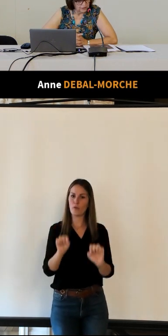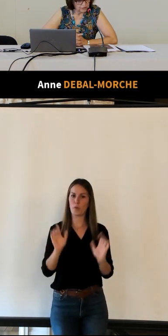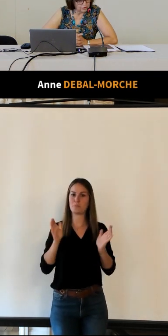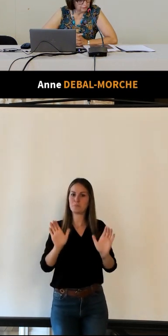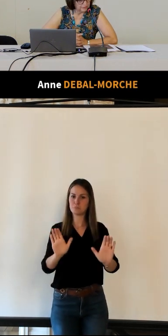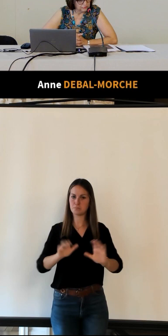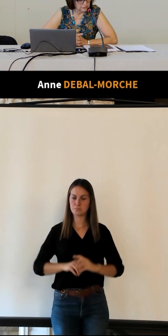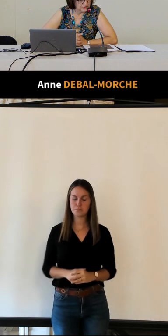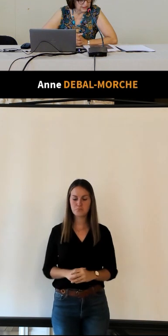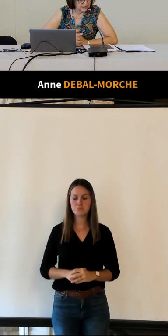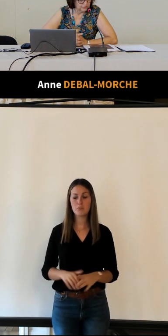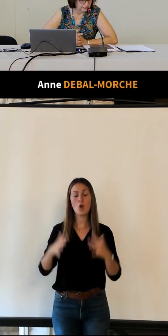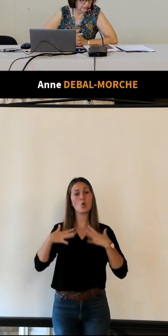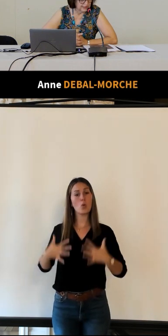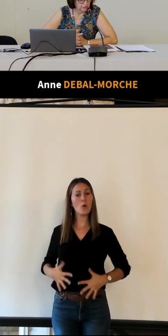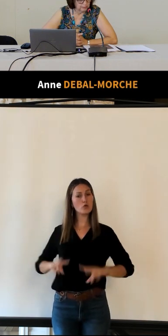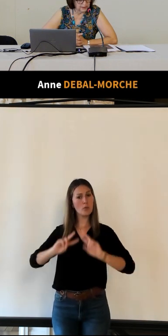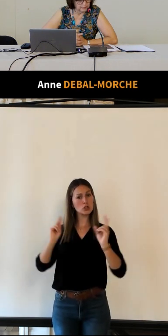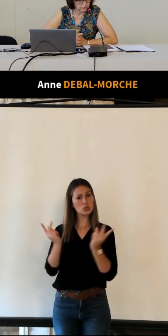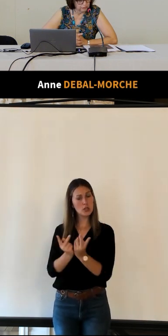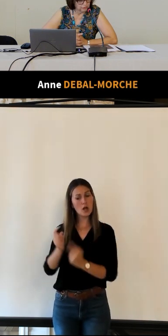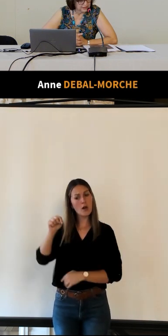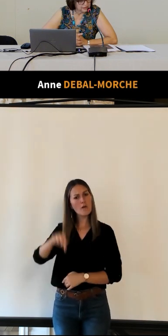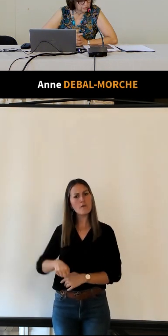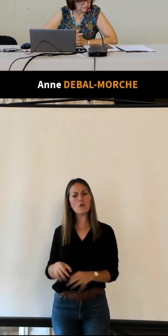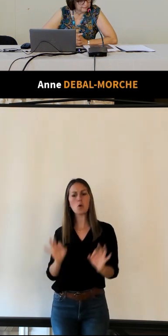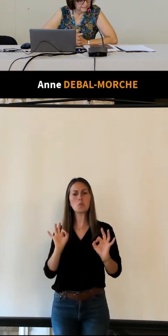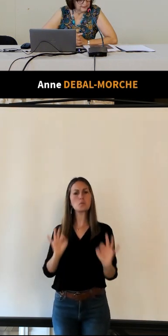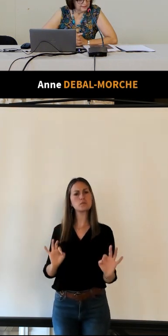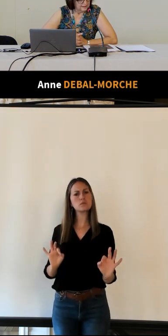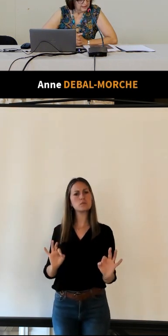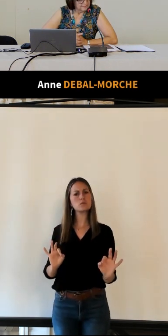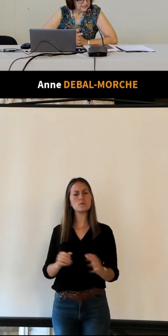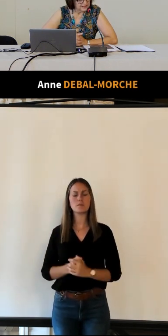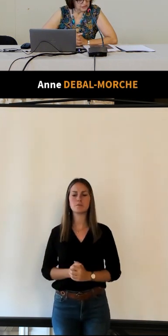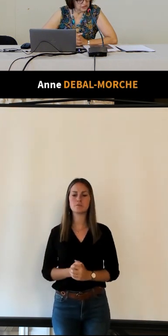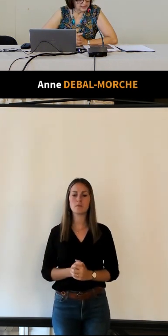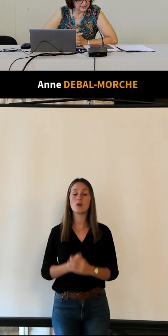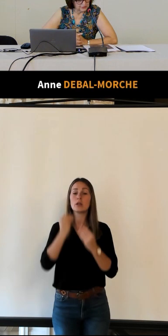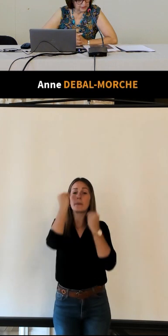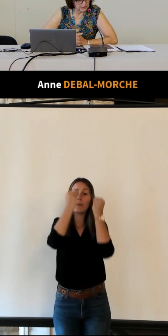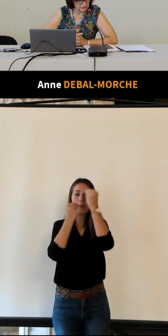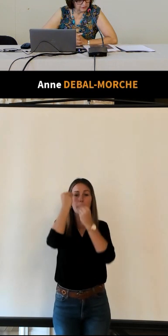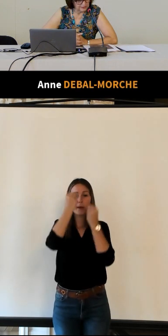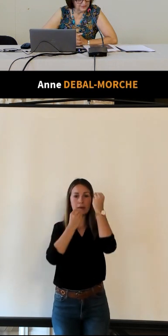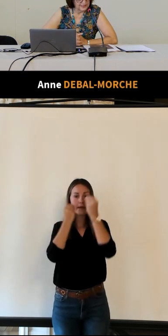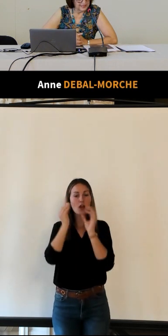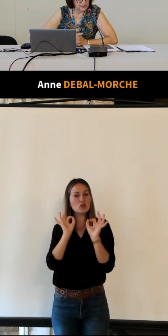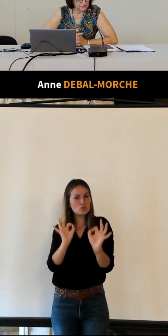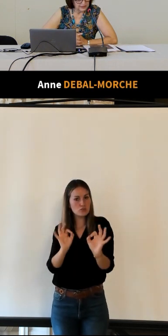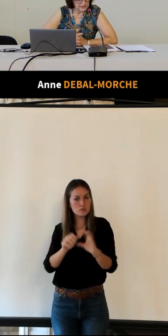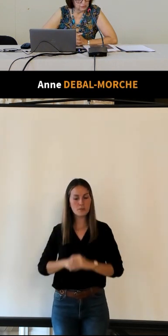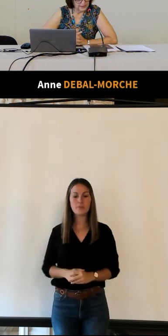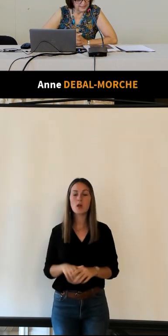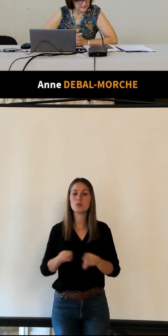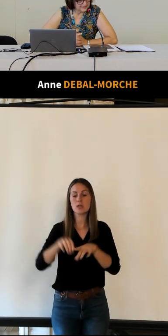leur comportement général devra être emprunt de la plus grande correction un maquillage discret de rigueur et